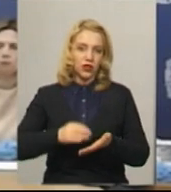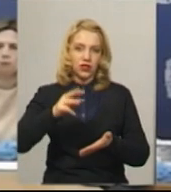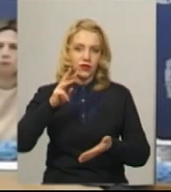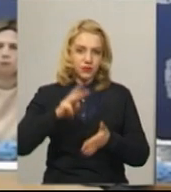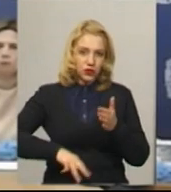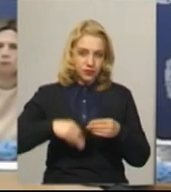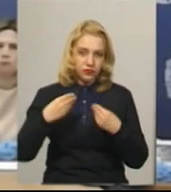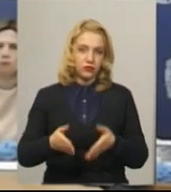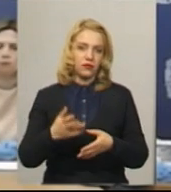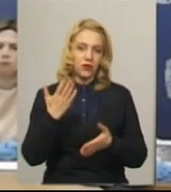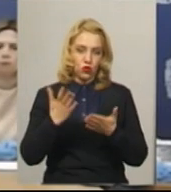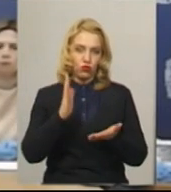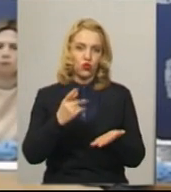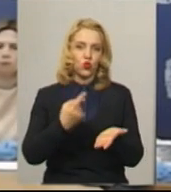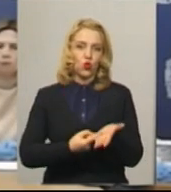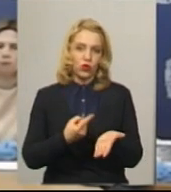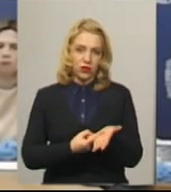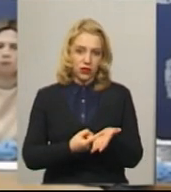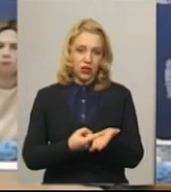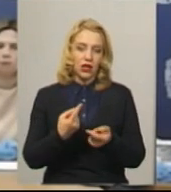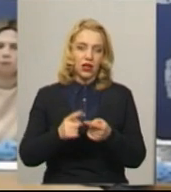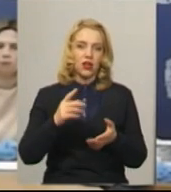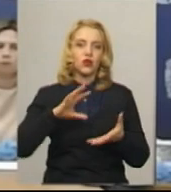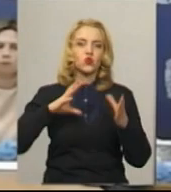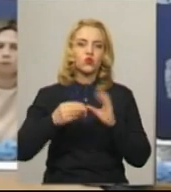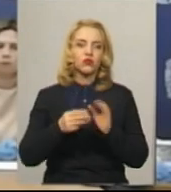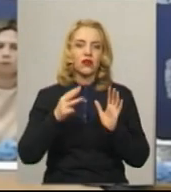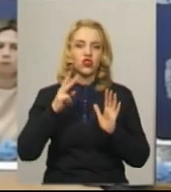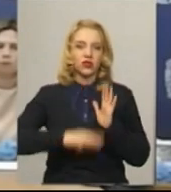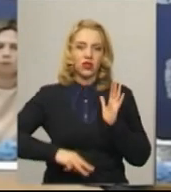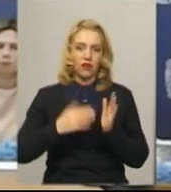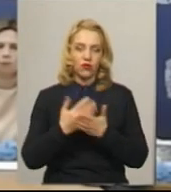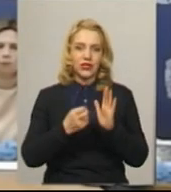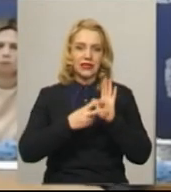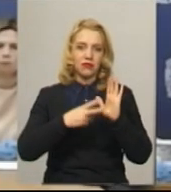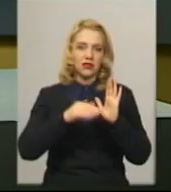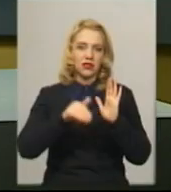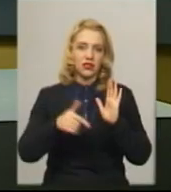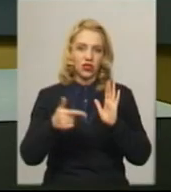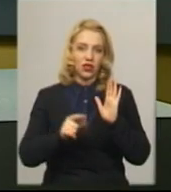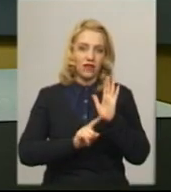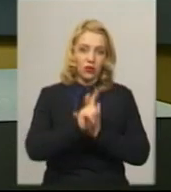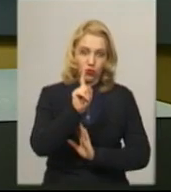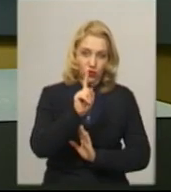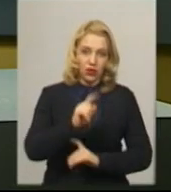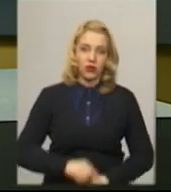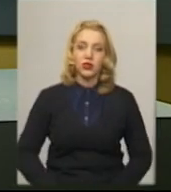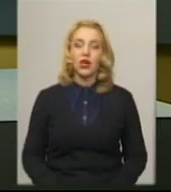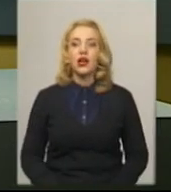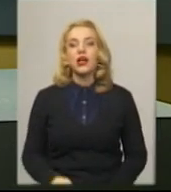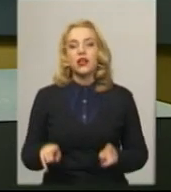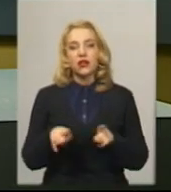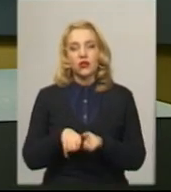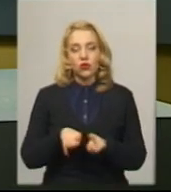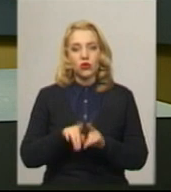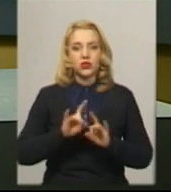докази, вони будуть оштрафовані і ця сума штрафу починається з 17 тисяч гривень. Також Дмитро Габінет